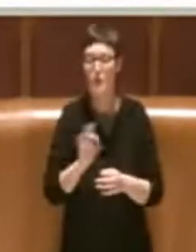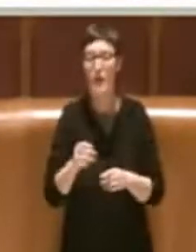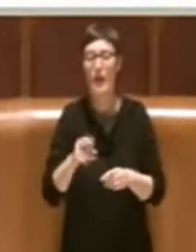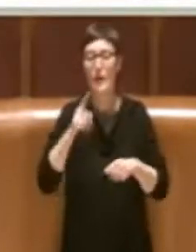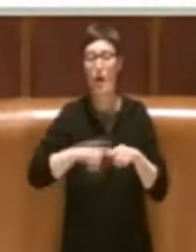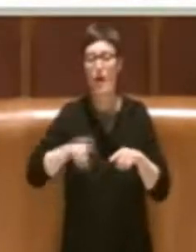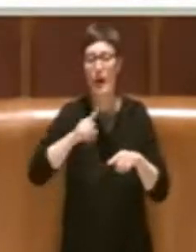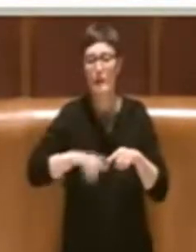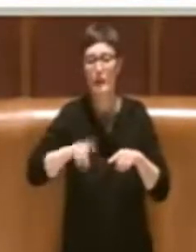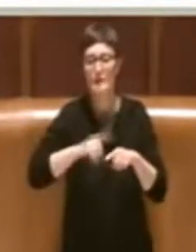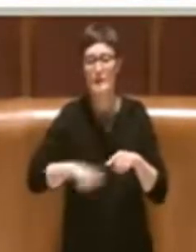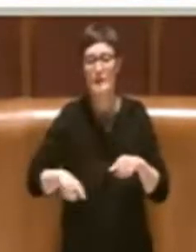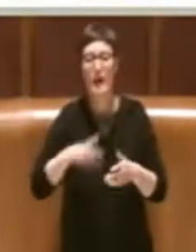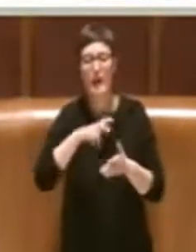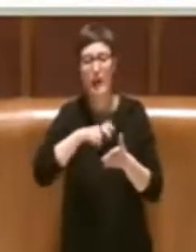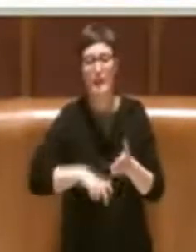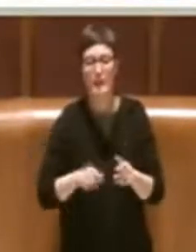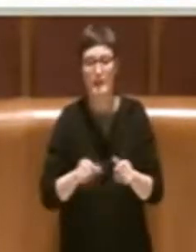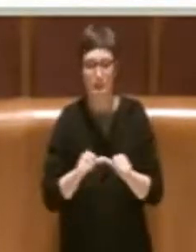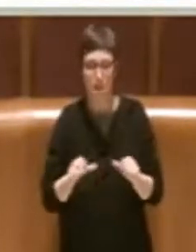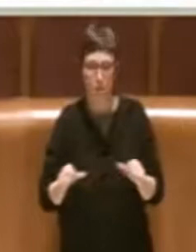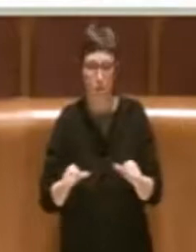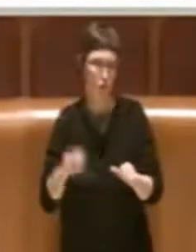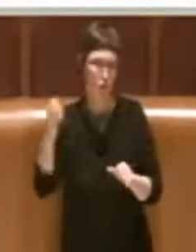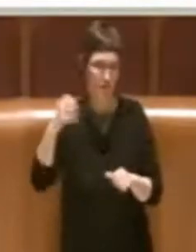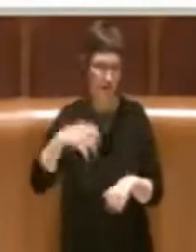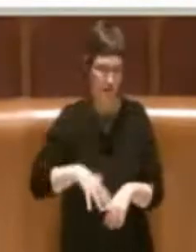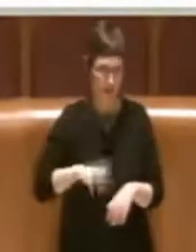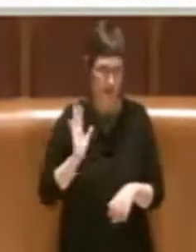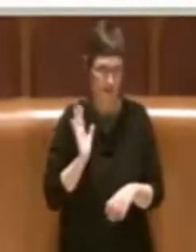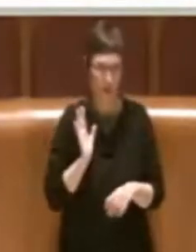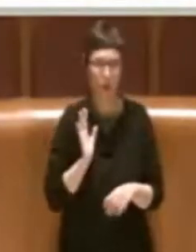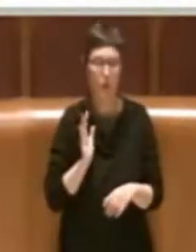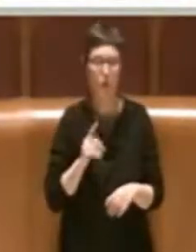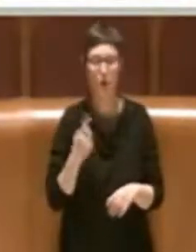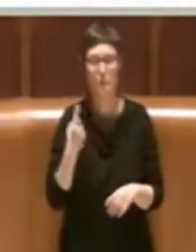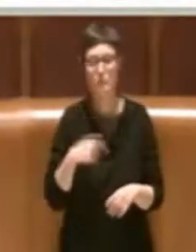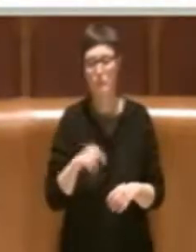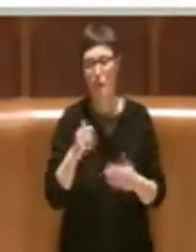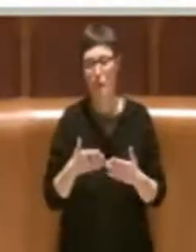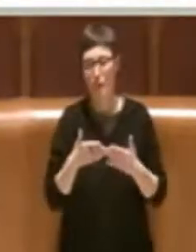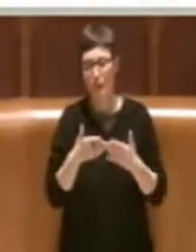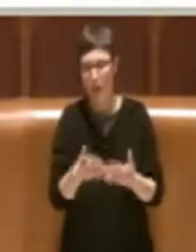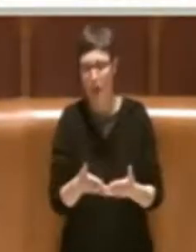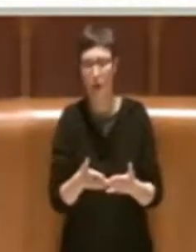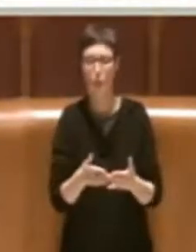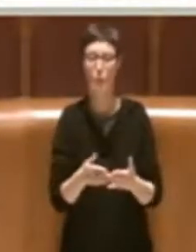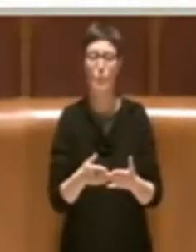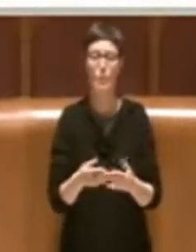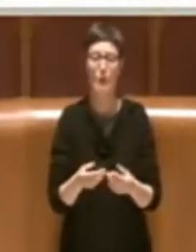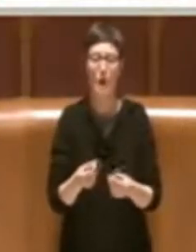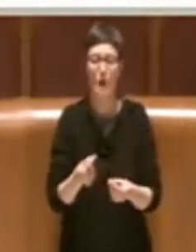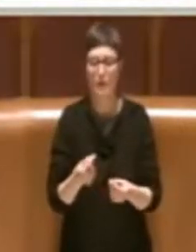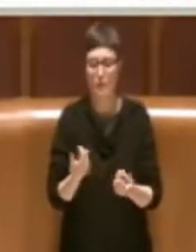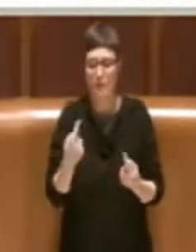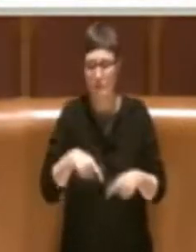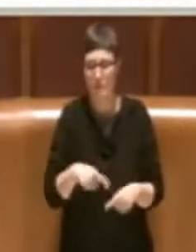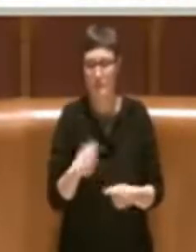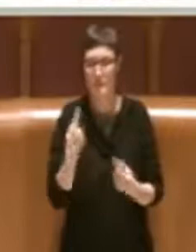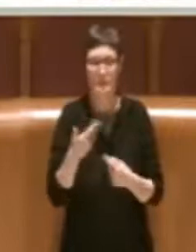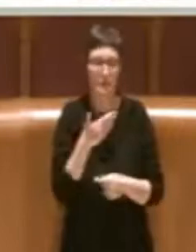soggiorno, il versamento e questo per andare incontro ai flussi di cassa e eventualmente le attività ricettive